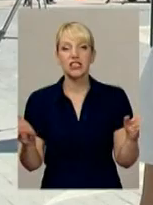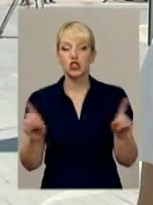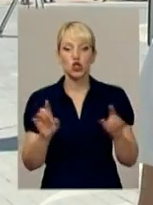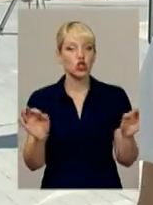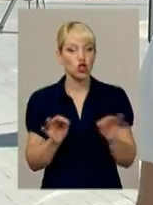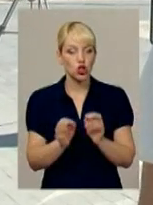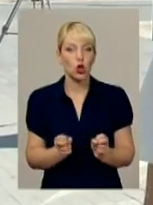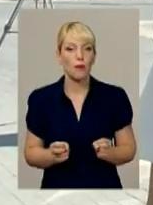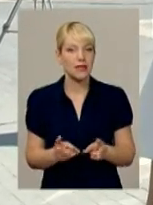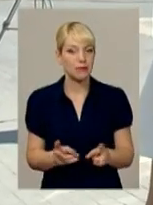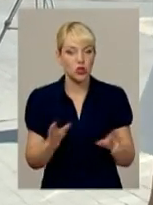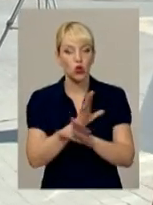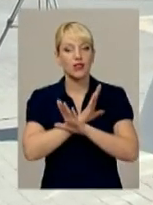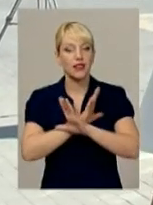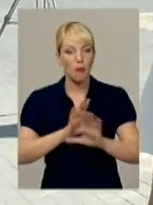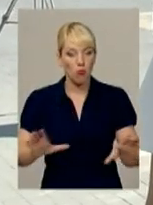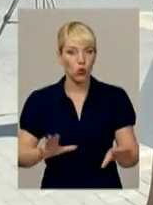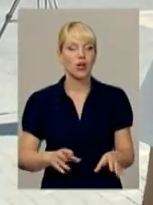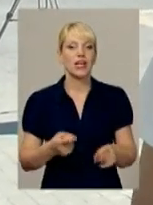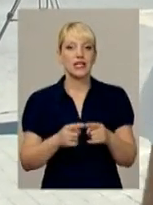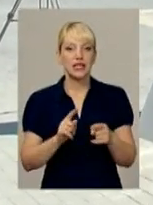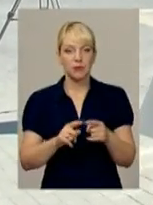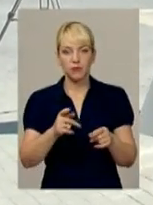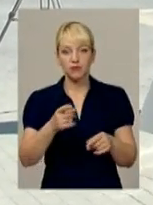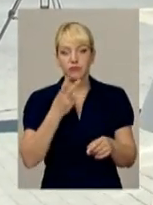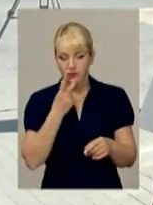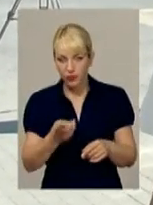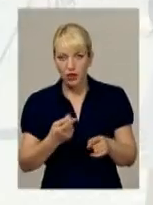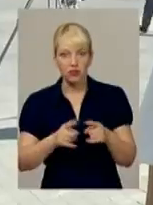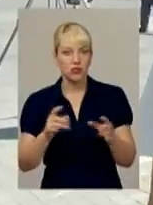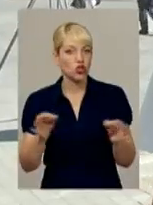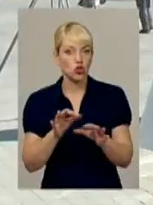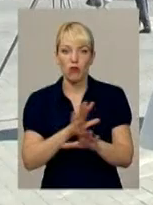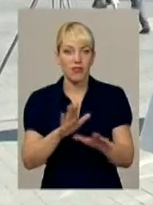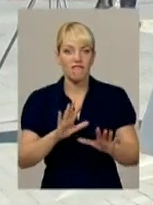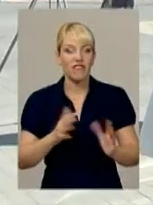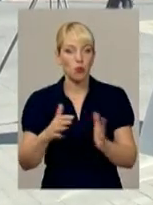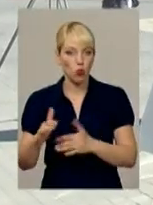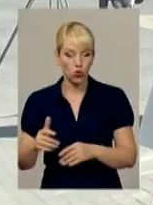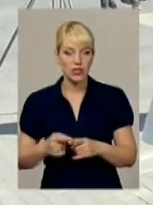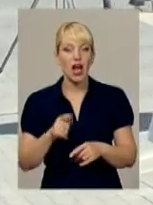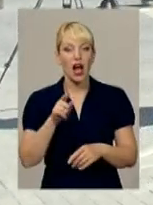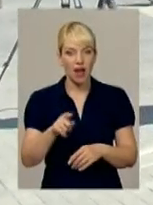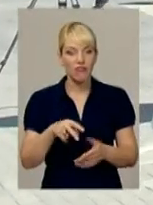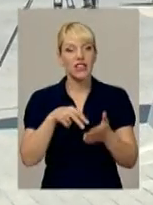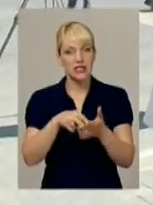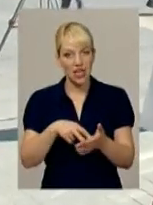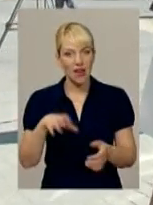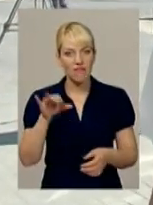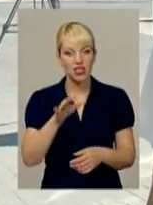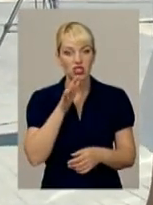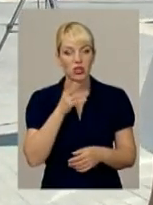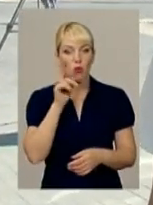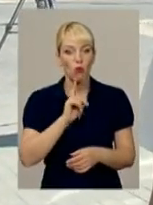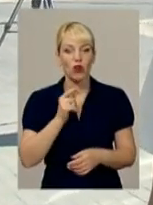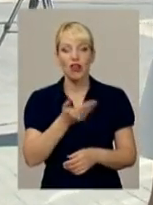небезпечного не було, здетонували його, нічого не відбулося. А ви весь час тут стояли, поки вони працювали? Так,